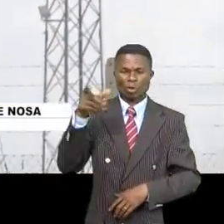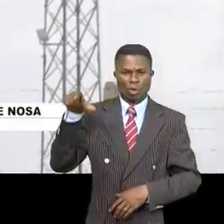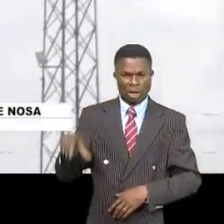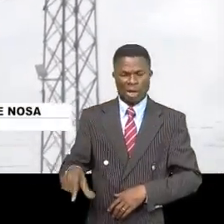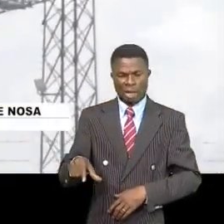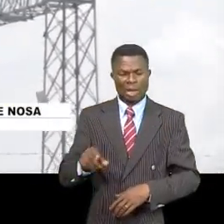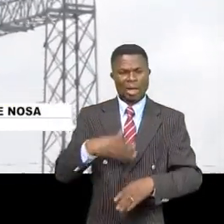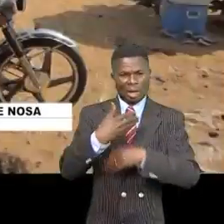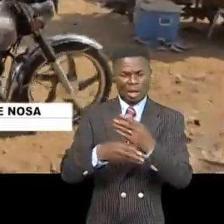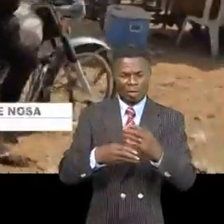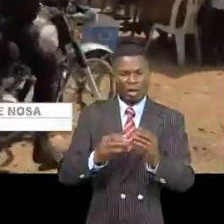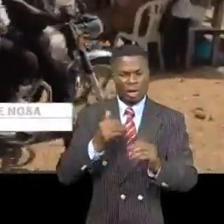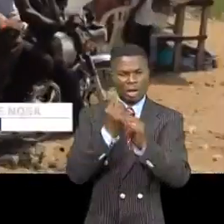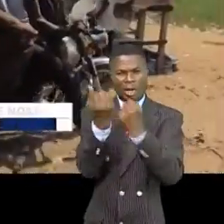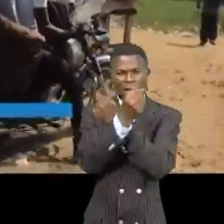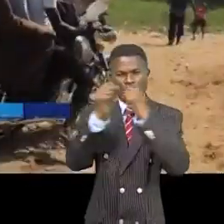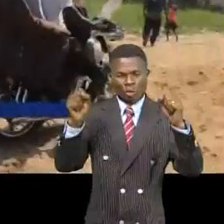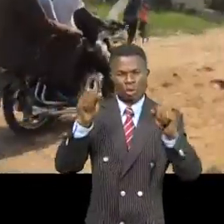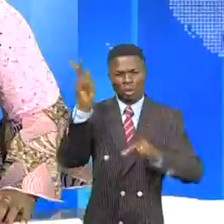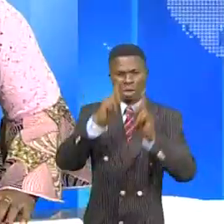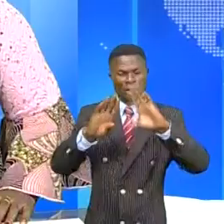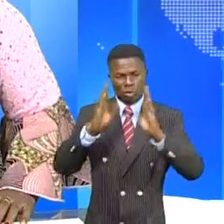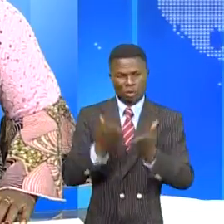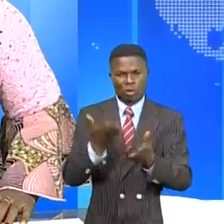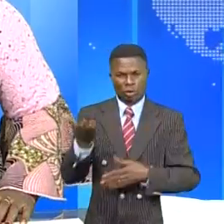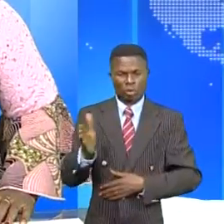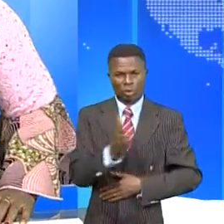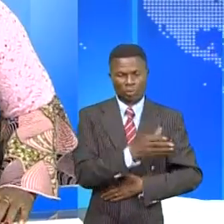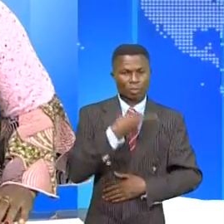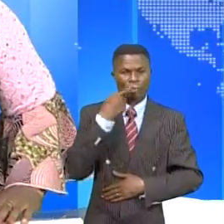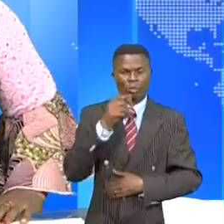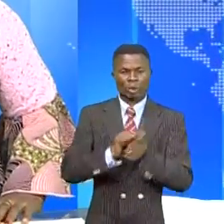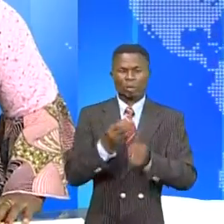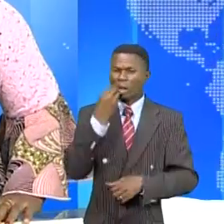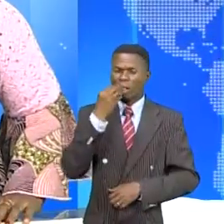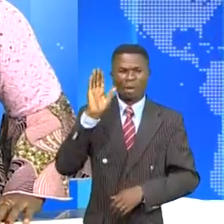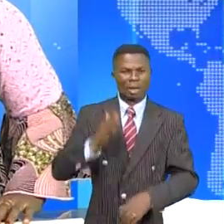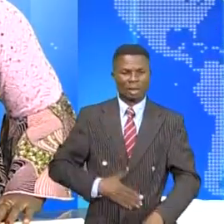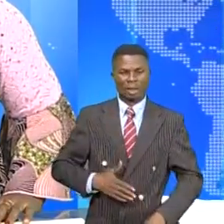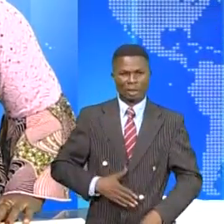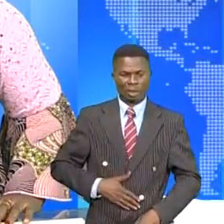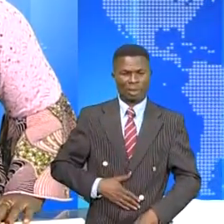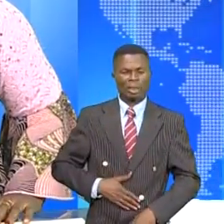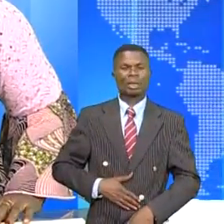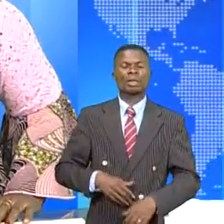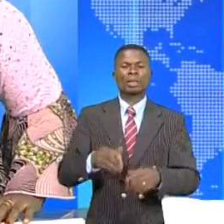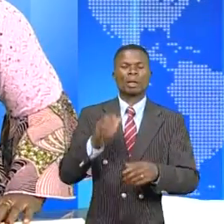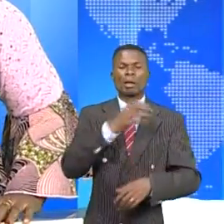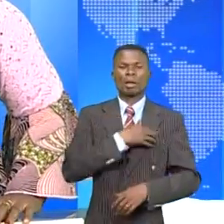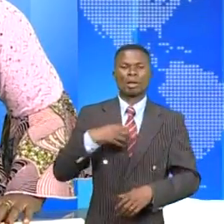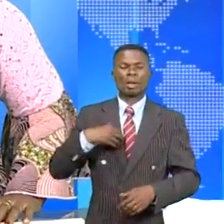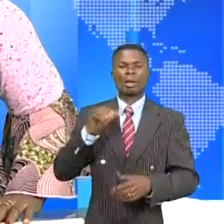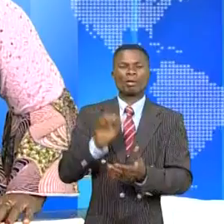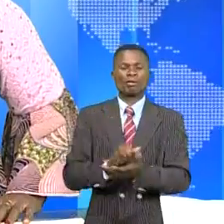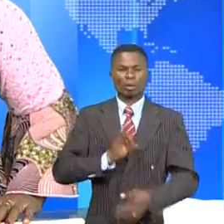assurera la survie de la population. Parlons de la malnutrition chronique dans ces journales. première dame de la